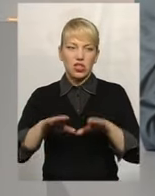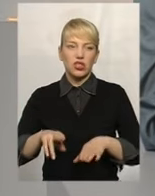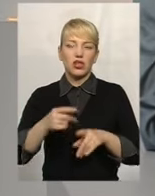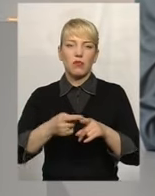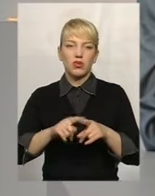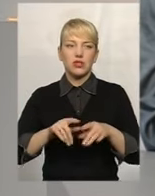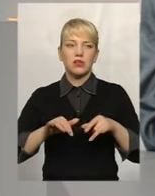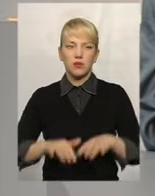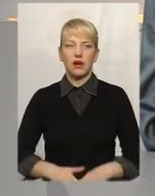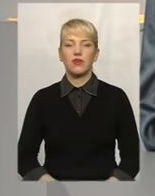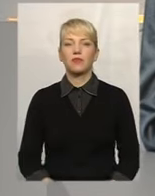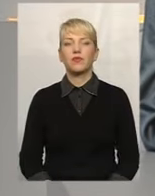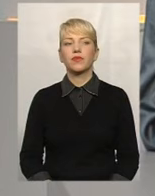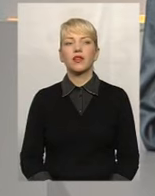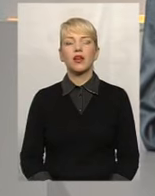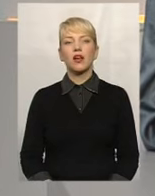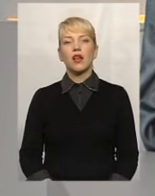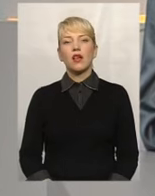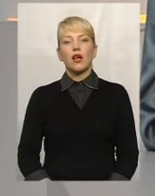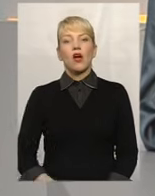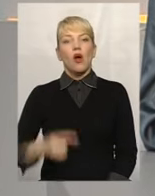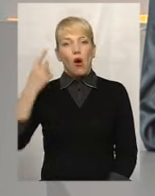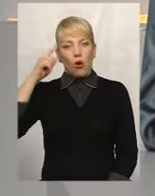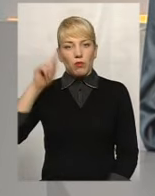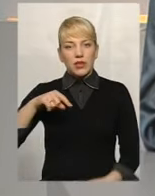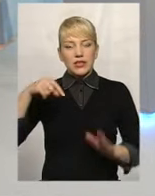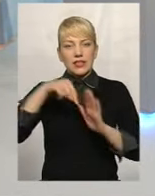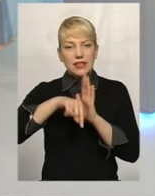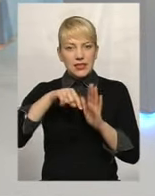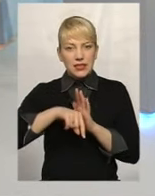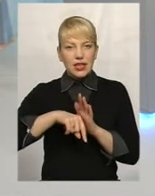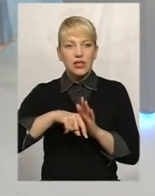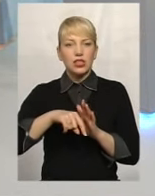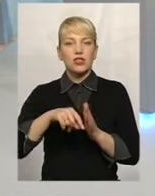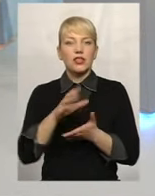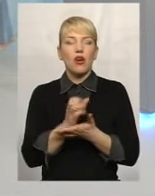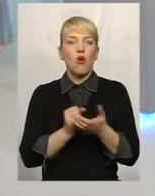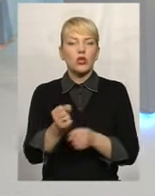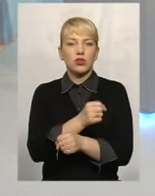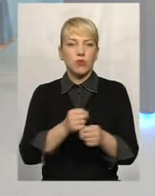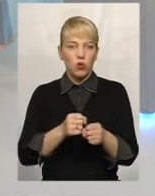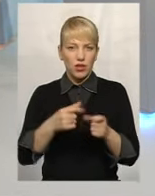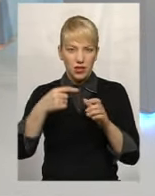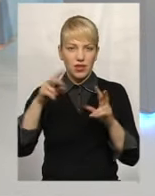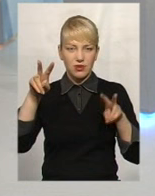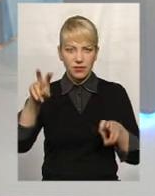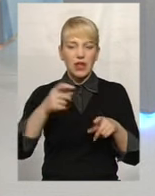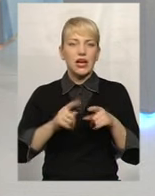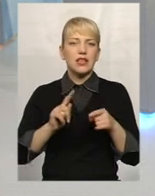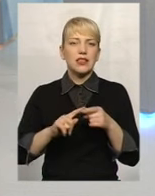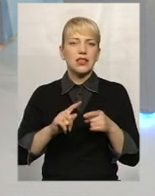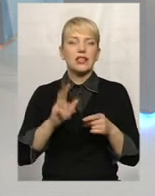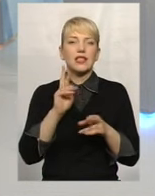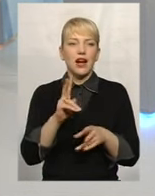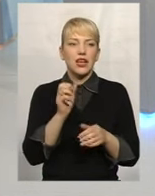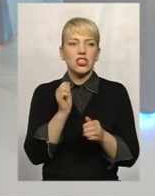будь ласка, обізнаний, значить озброєний. Як часто роботодавці першими приходять до